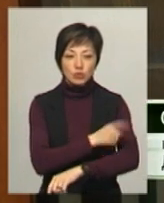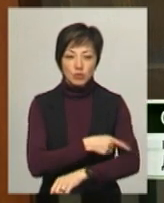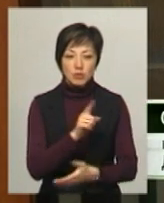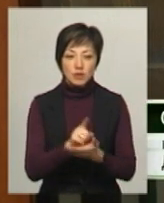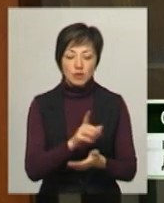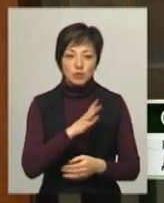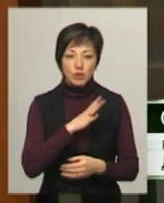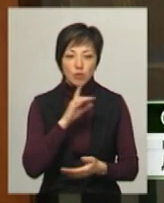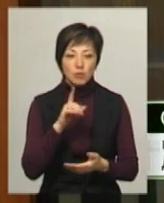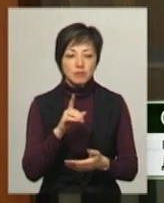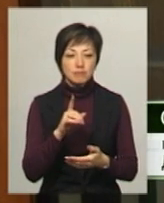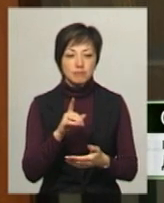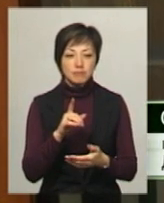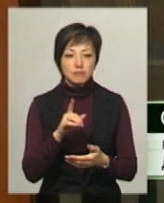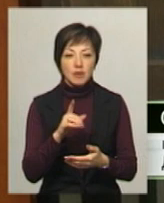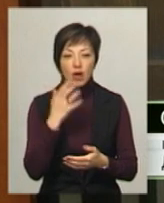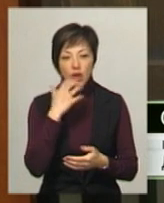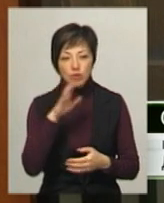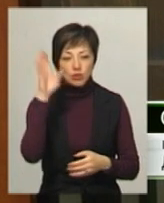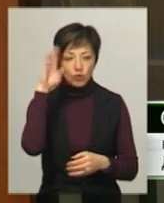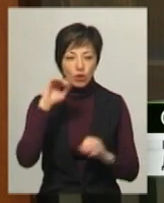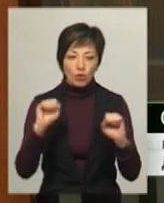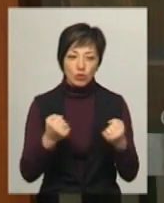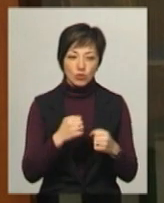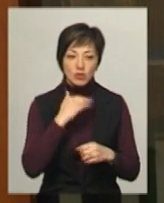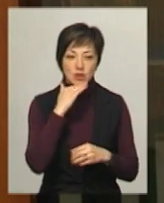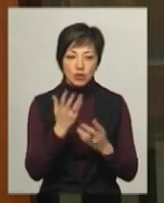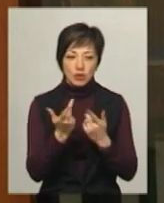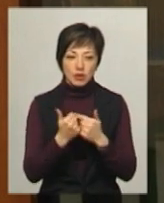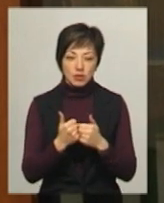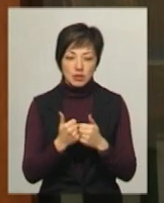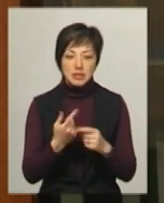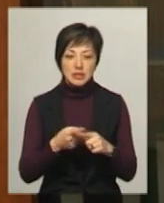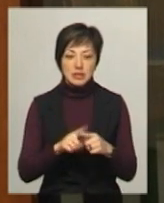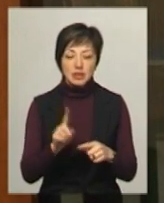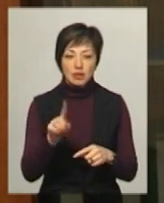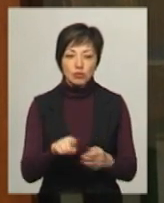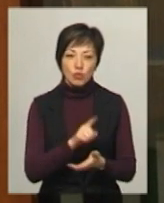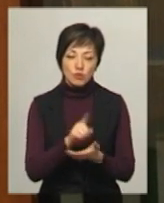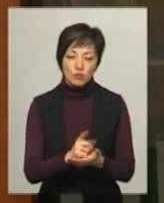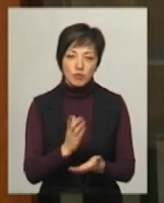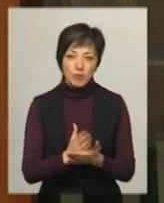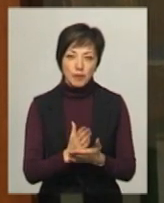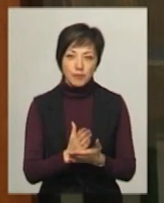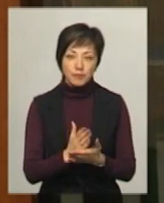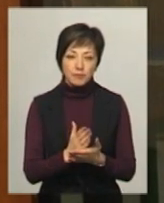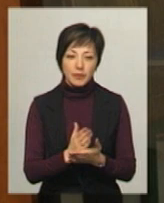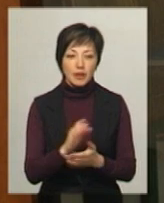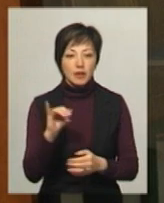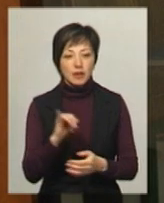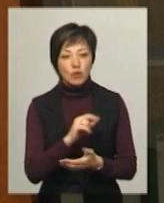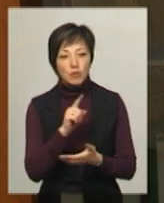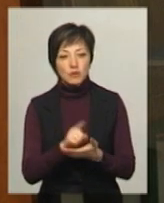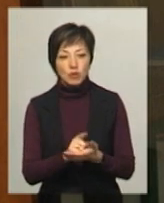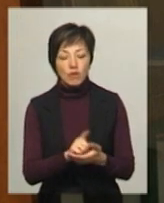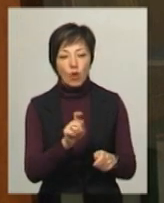повинна бути, обов'язково повинна бути, як і гаряча, так і холодна вода в достатній кількості. Це теж є обов'язково. І обов